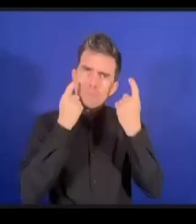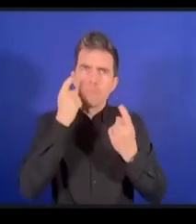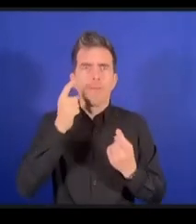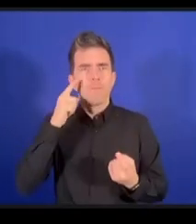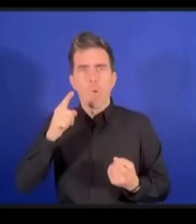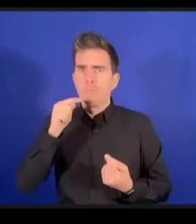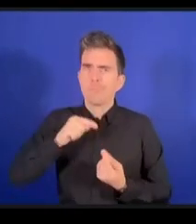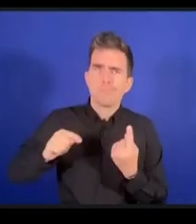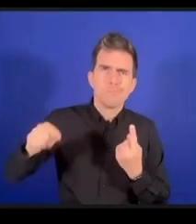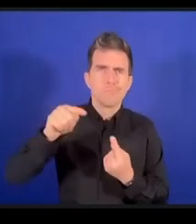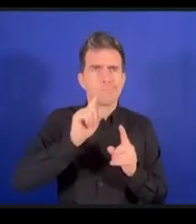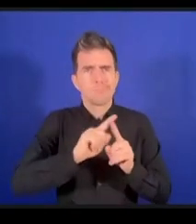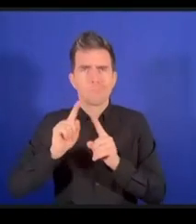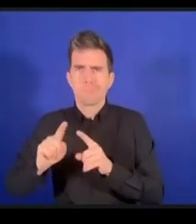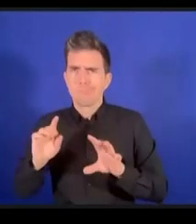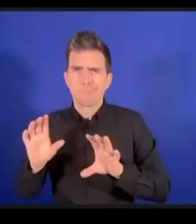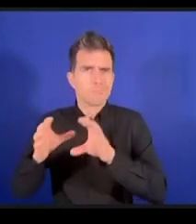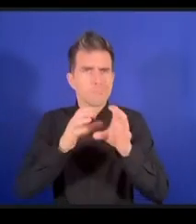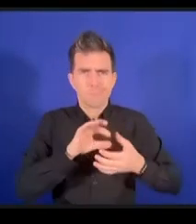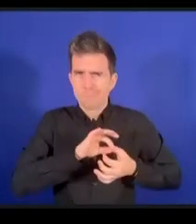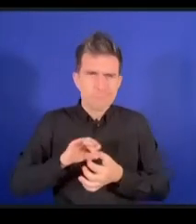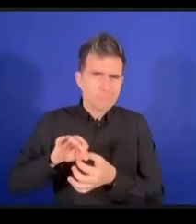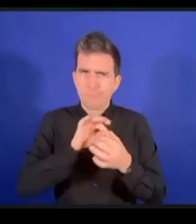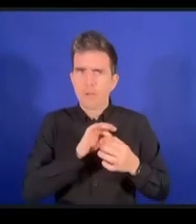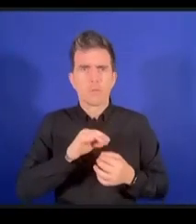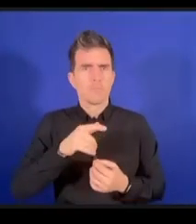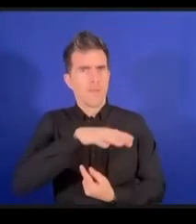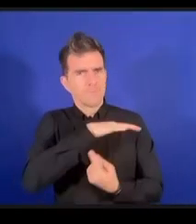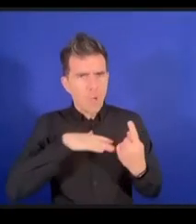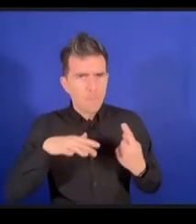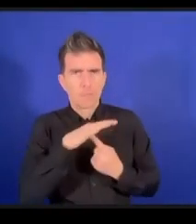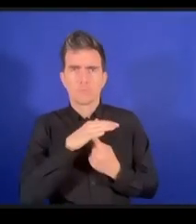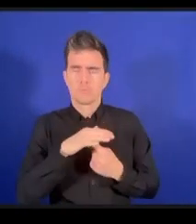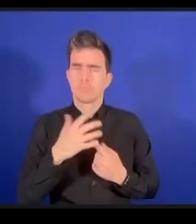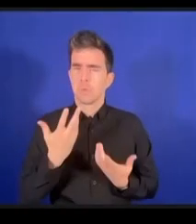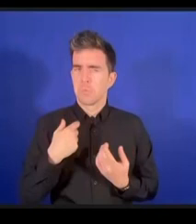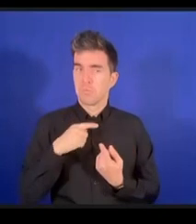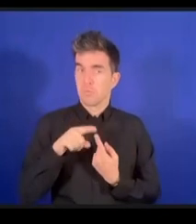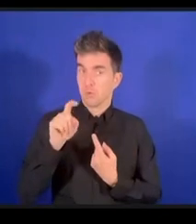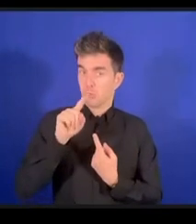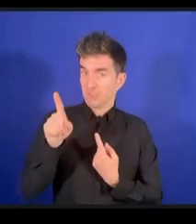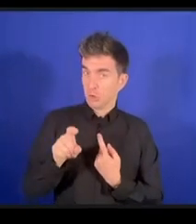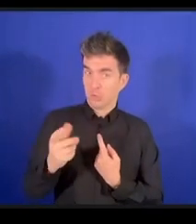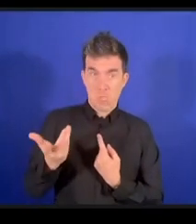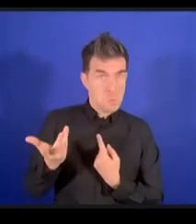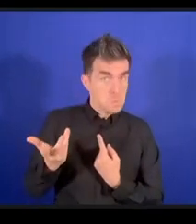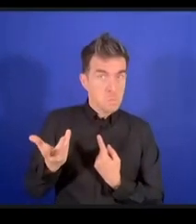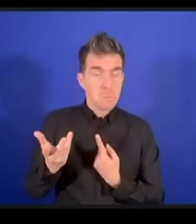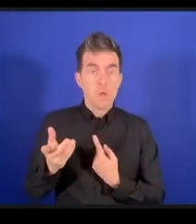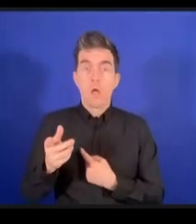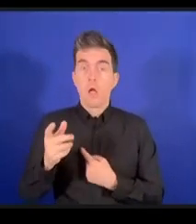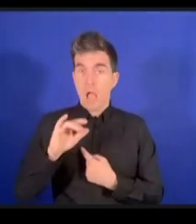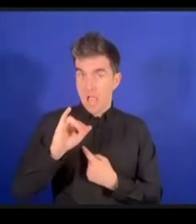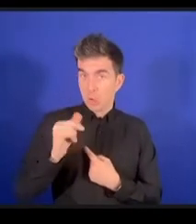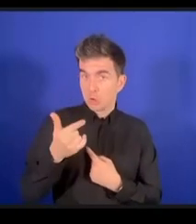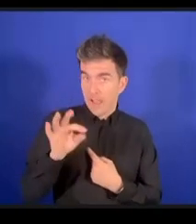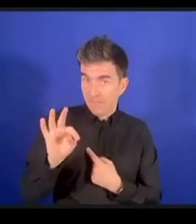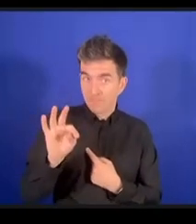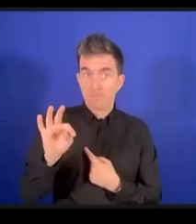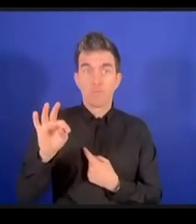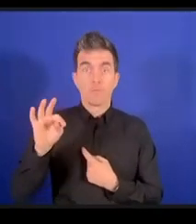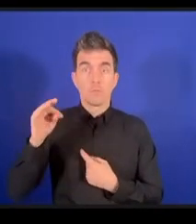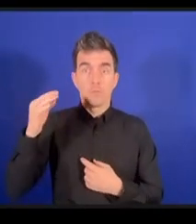parlé de l'avenir du FGI et de la relation avec le PNM le pacte numérique